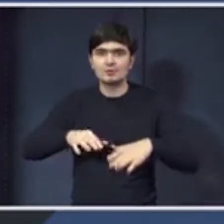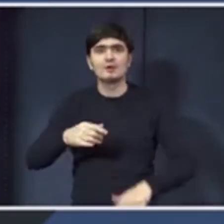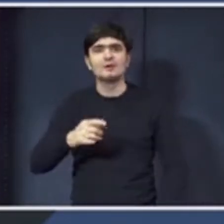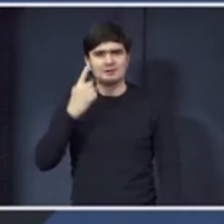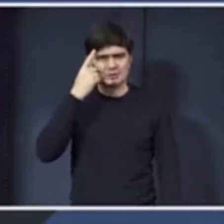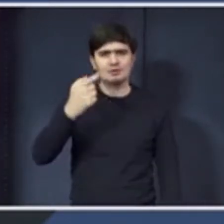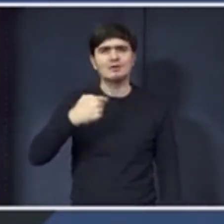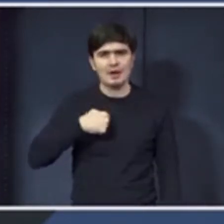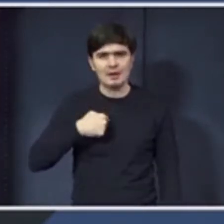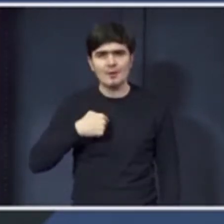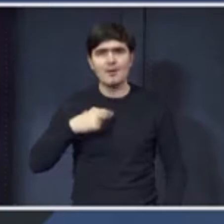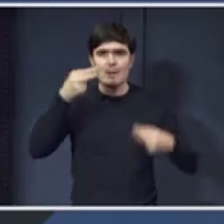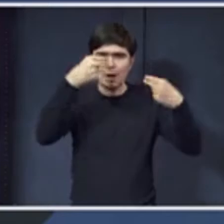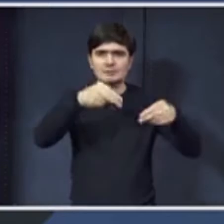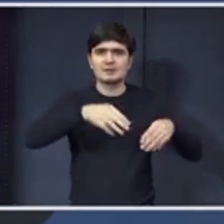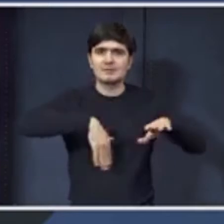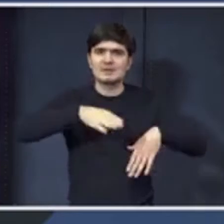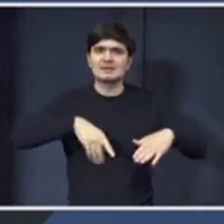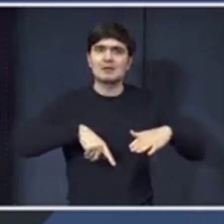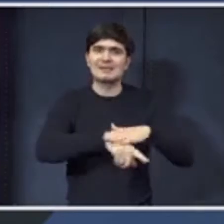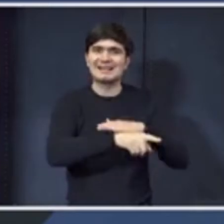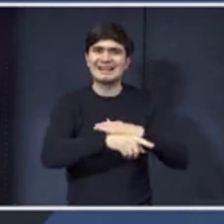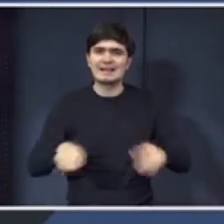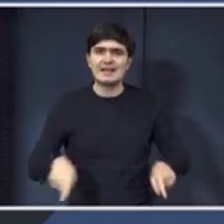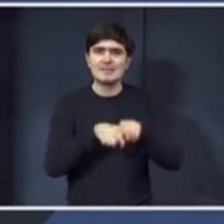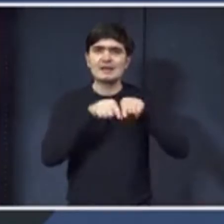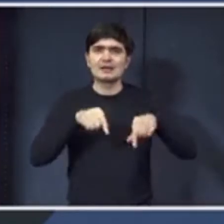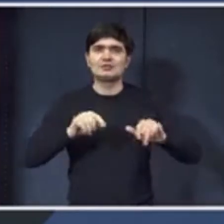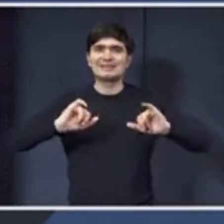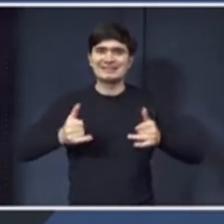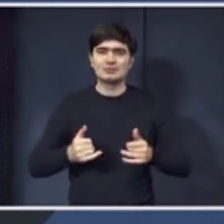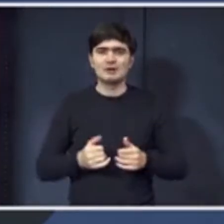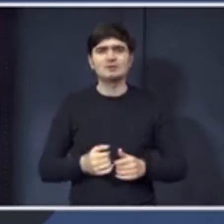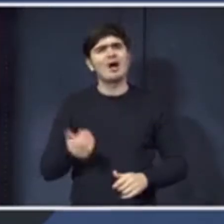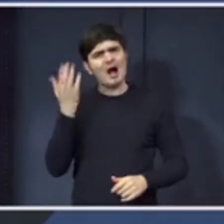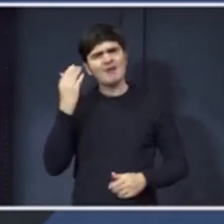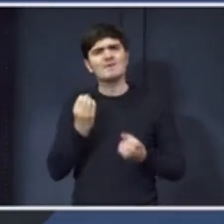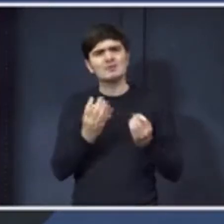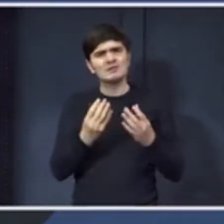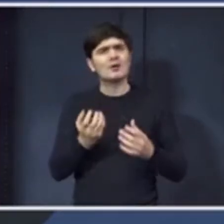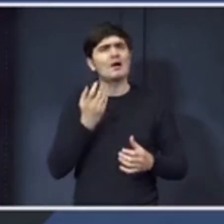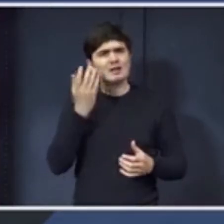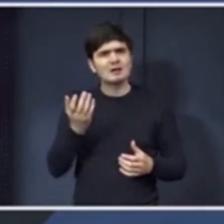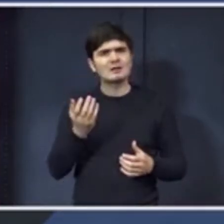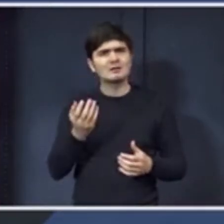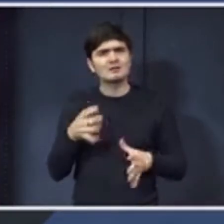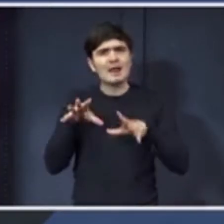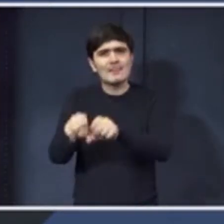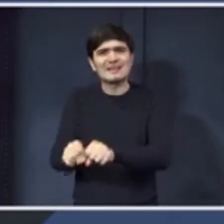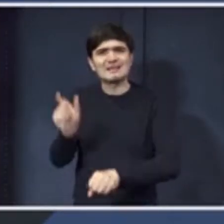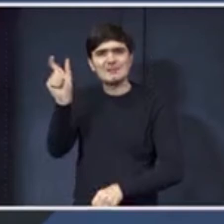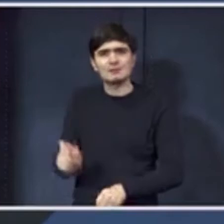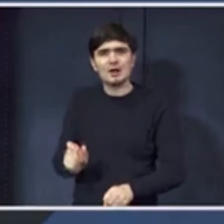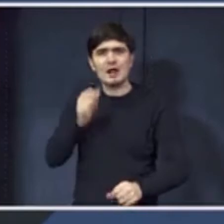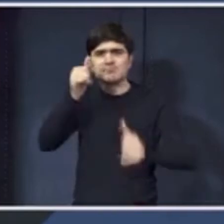sesizat la Ministerul de Interne imediat situația. Am fost informat când au fost prinsă